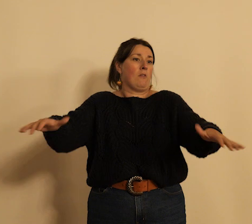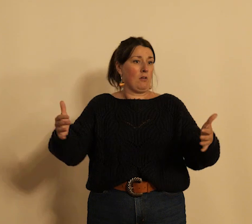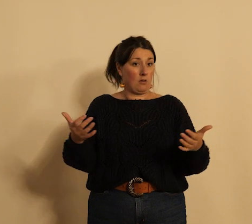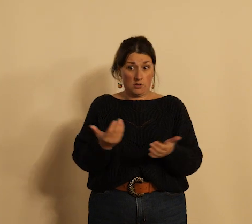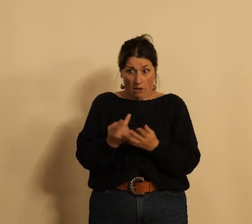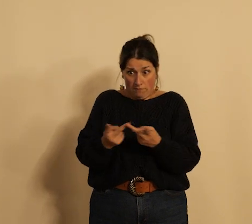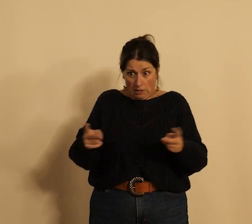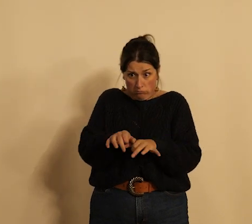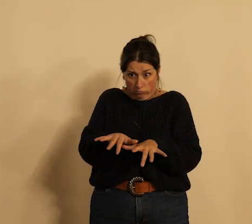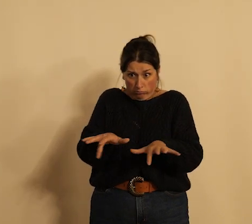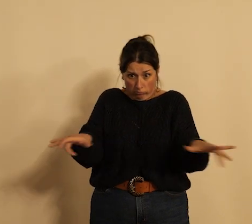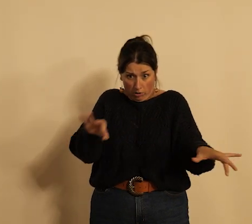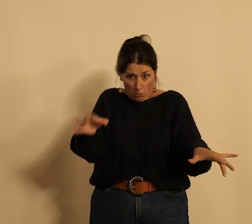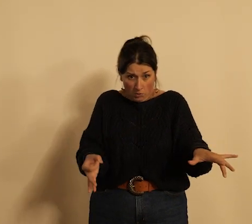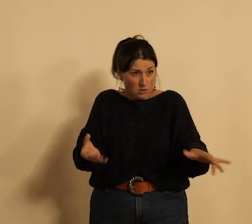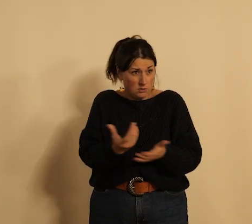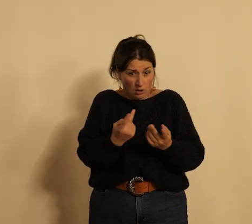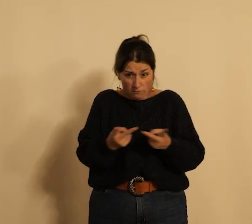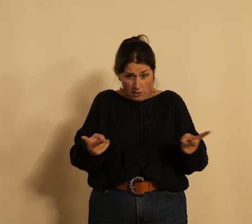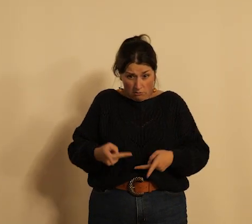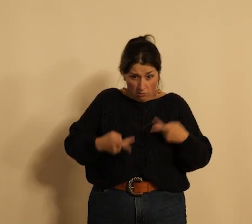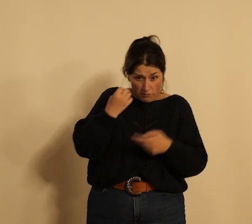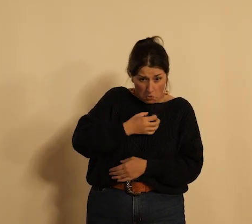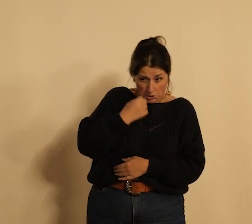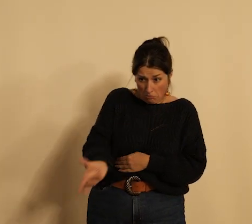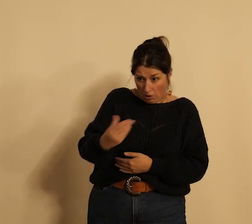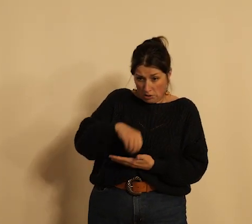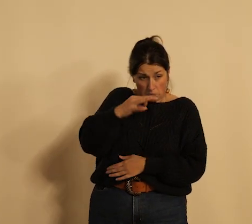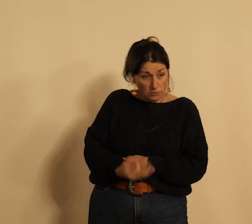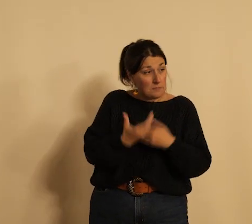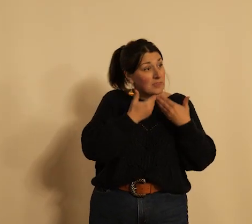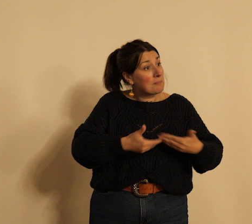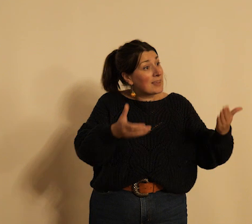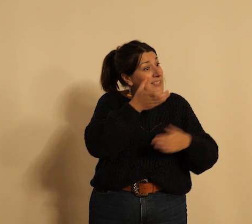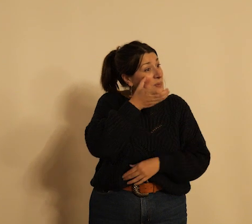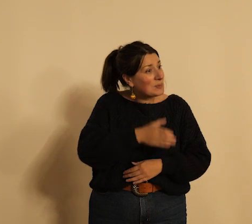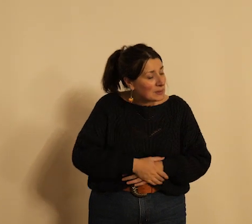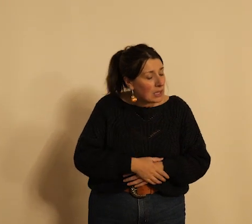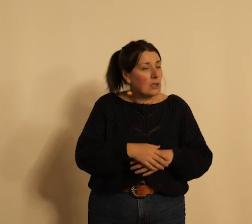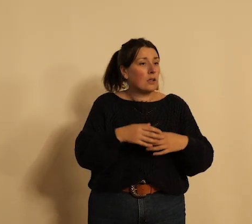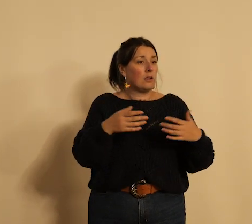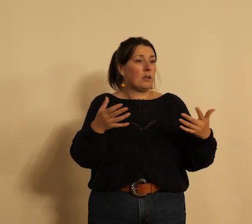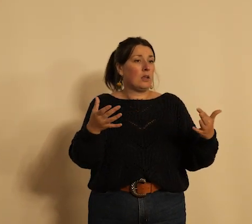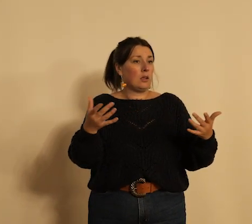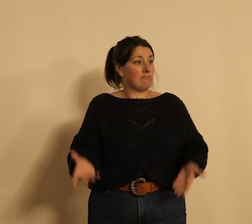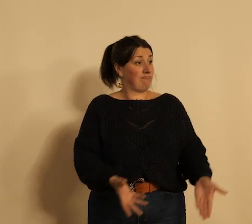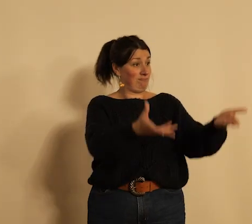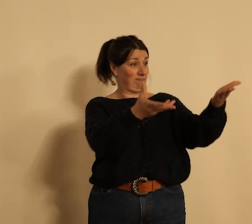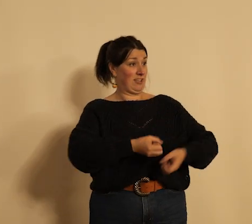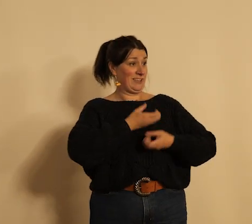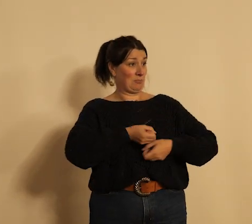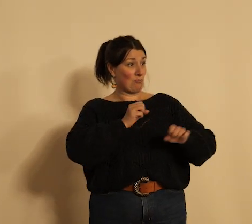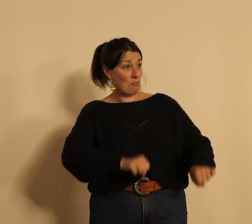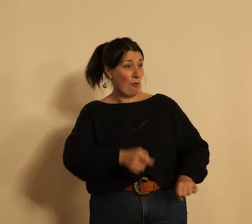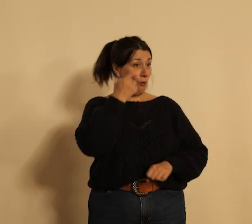fait aujourd'hui pleinement partie de la vie quotidienne des Tours en Jaux je vous remercie pour votre attention et je vous laisse la parole pour vos